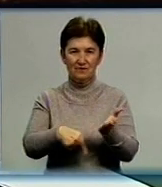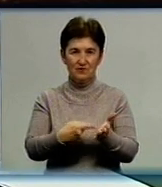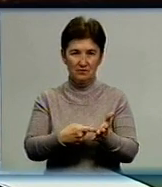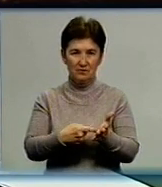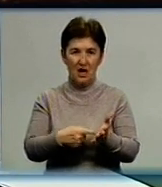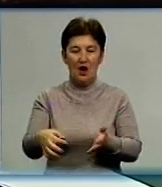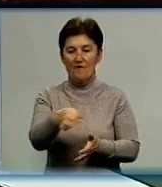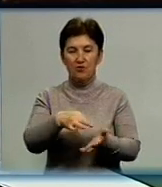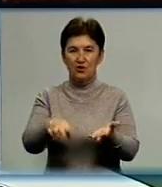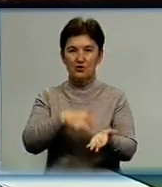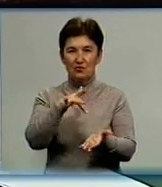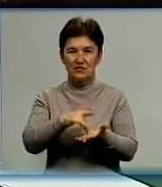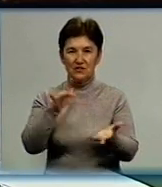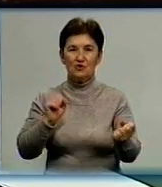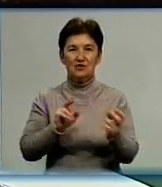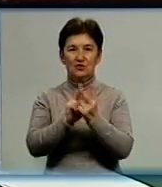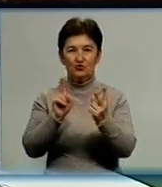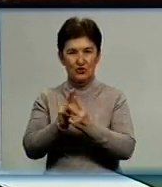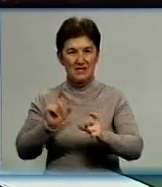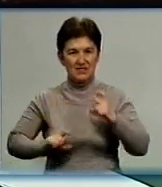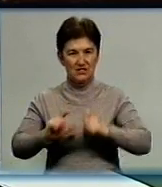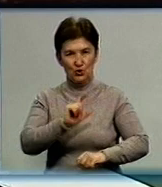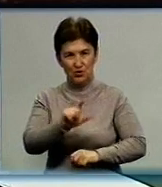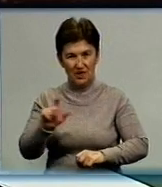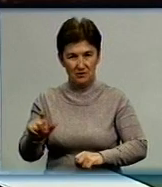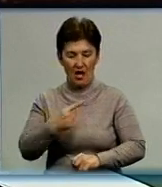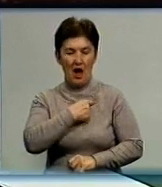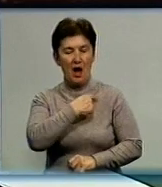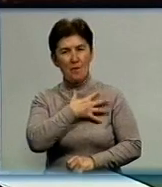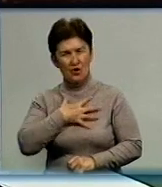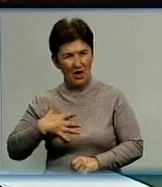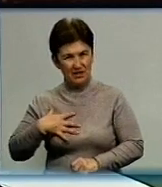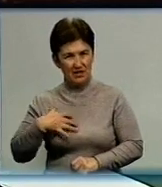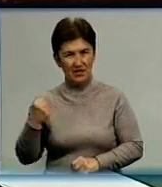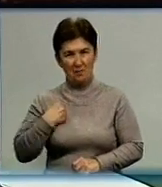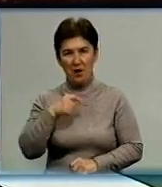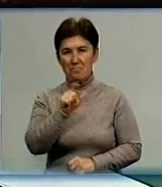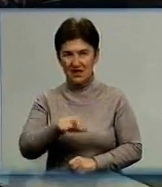В обласному центрі письменниця зустрічалася зі студентами, пораненими бійцями та дітьми.